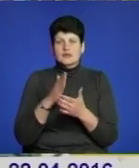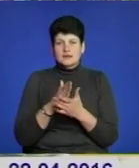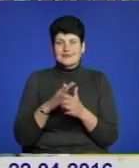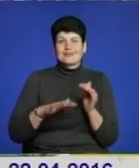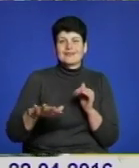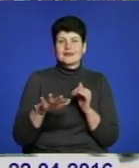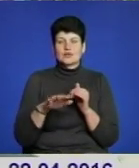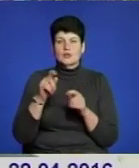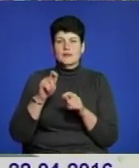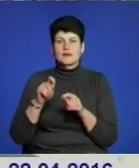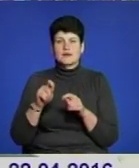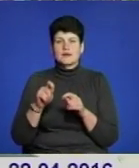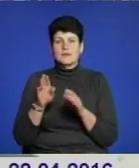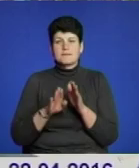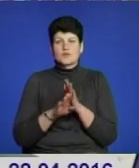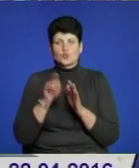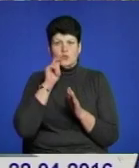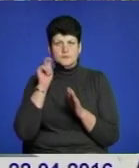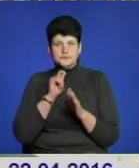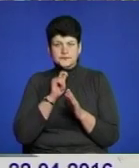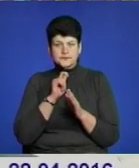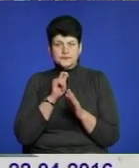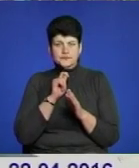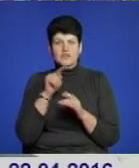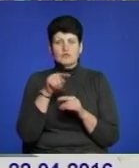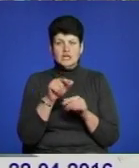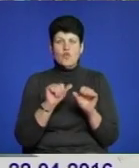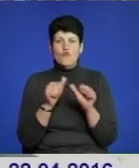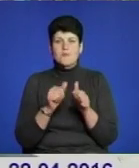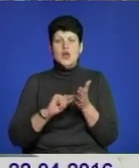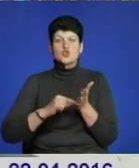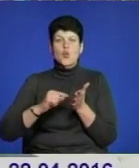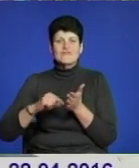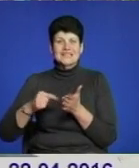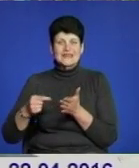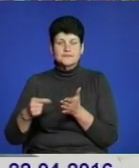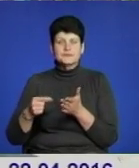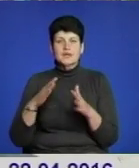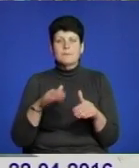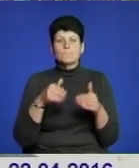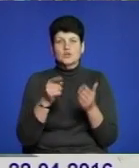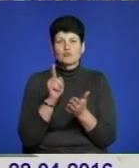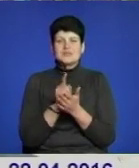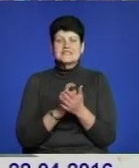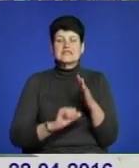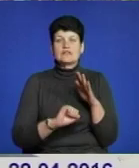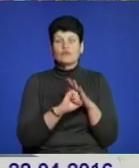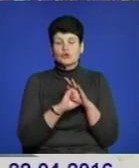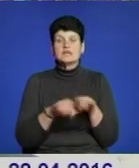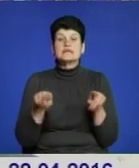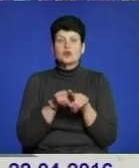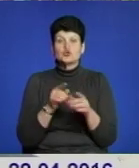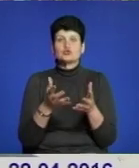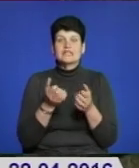території підконтрольній Україні. Вони оформляють довідки, подають до пенсійного фонду і також